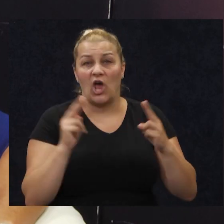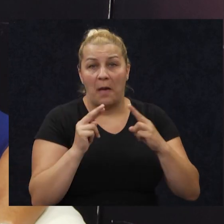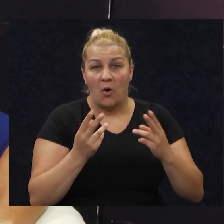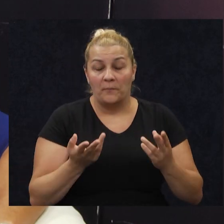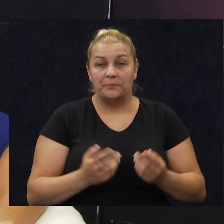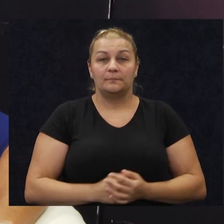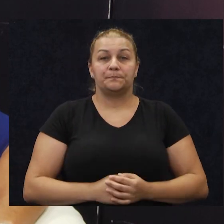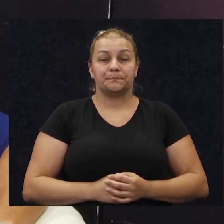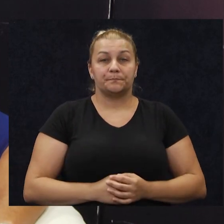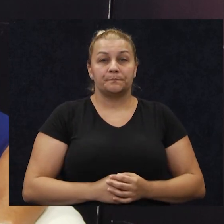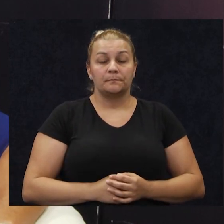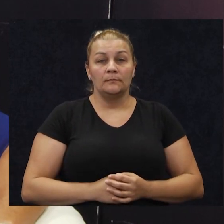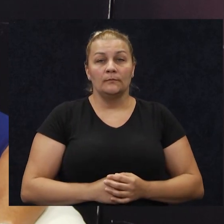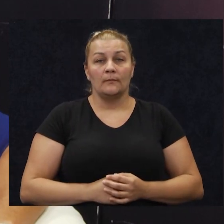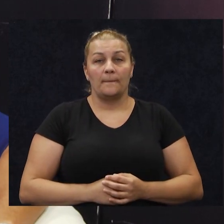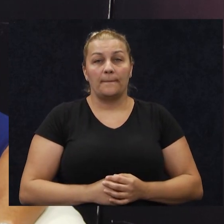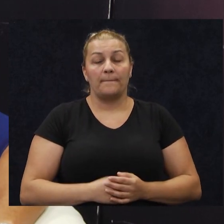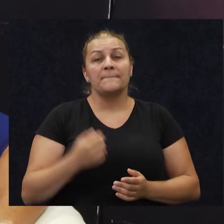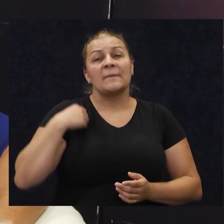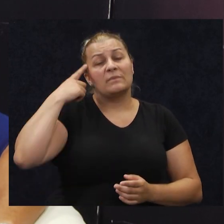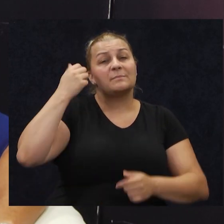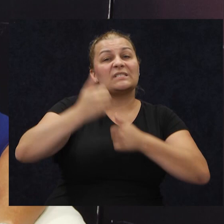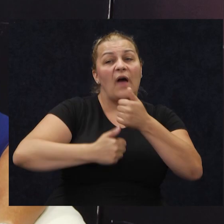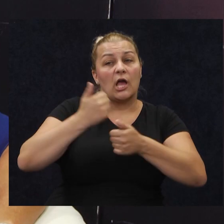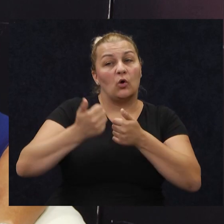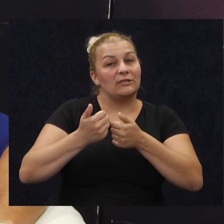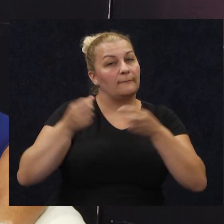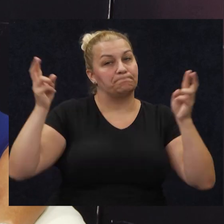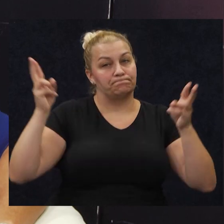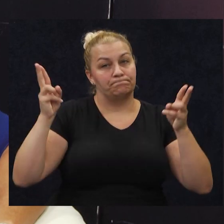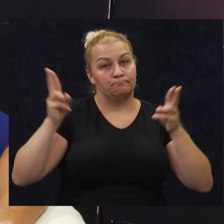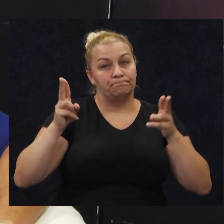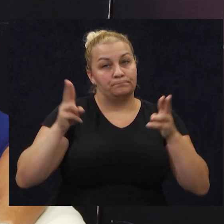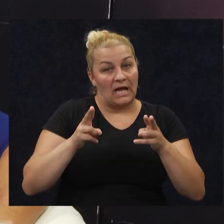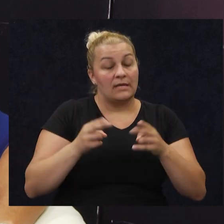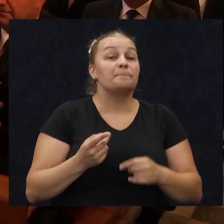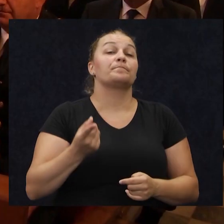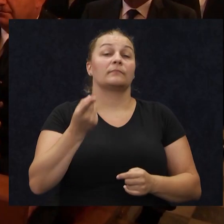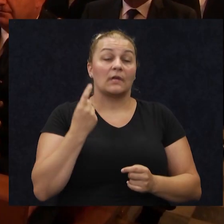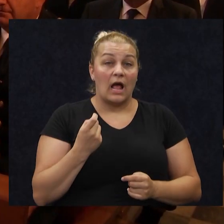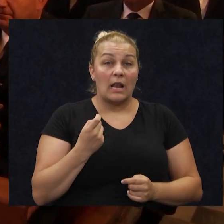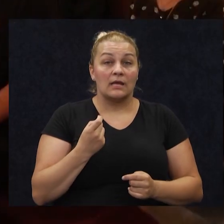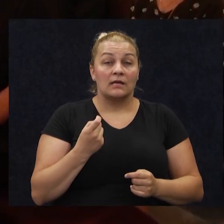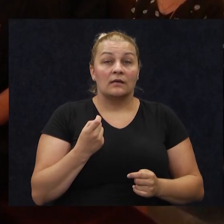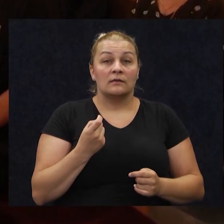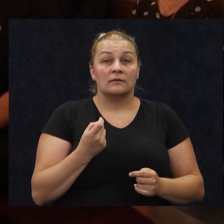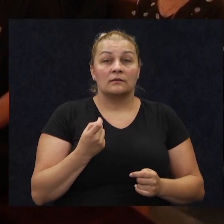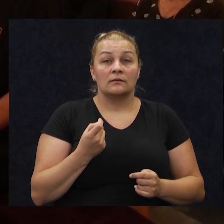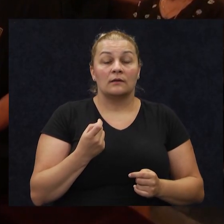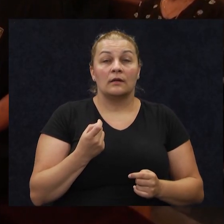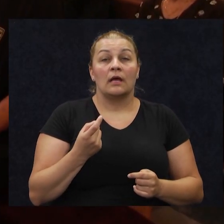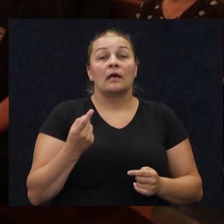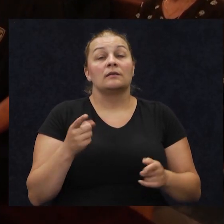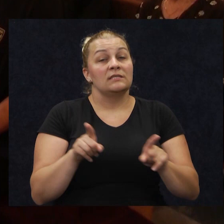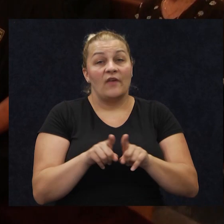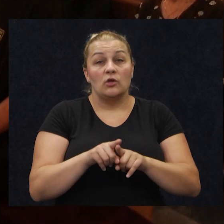I mislim da nas je svake godine sve manje, ali čak i u nekom